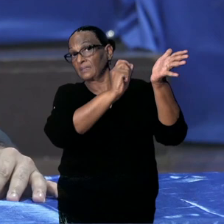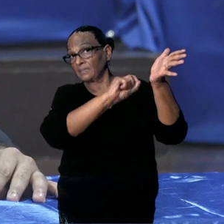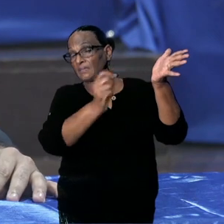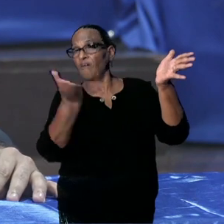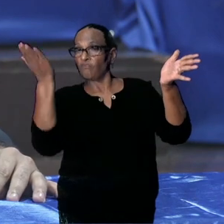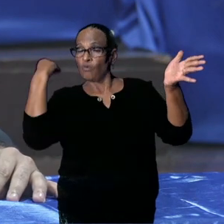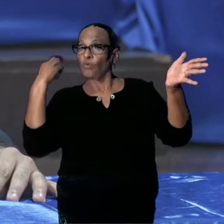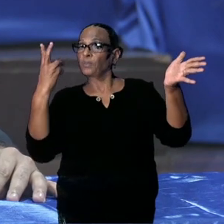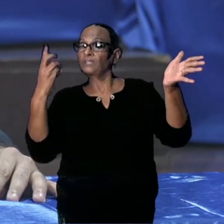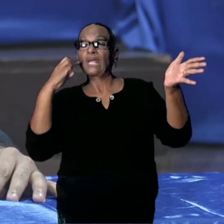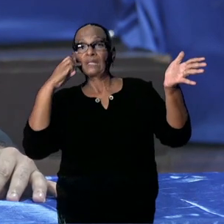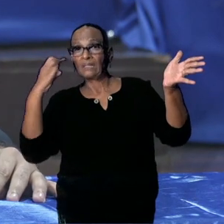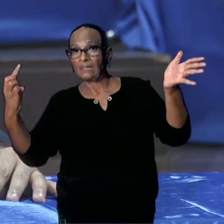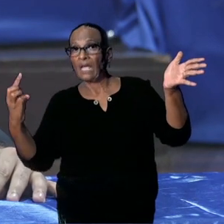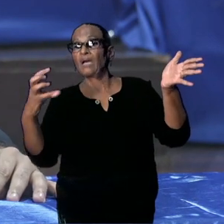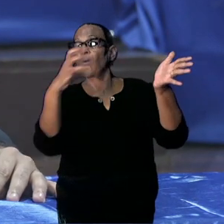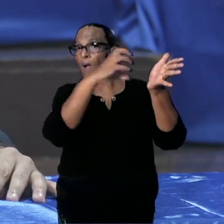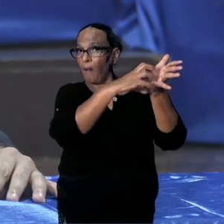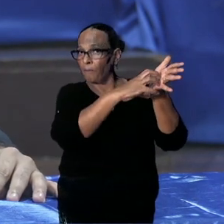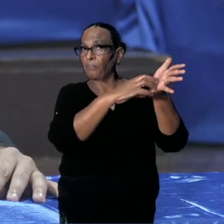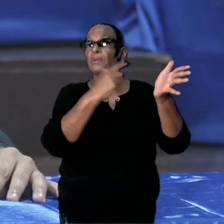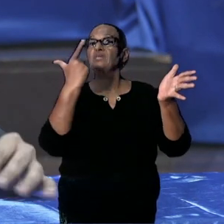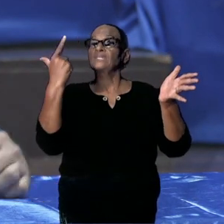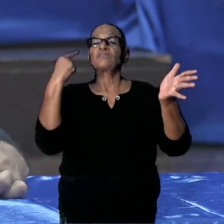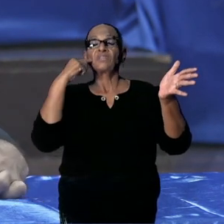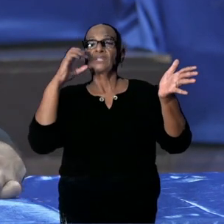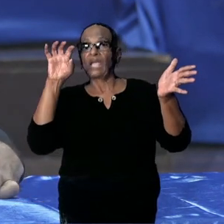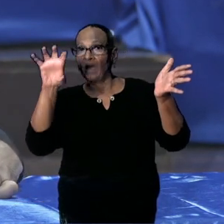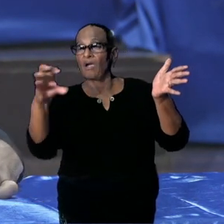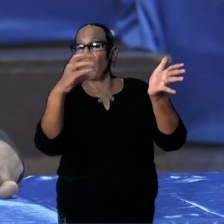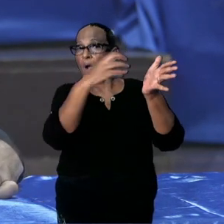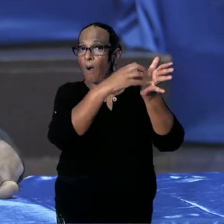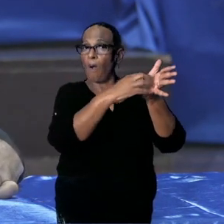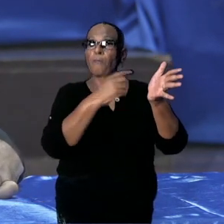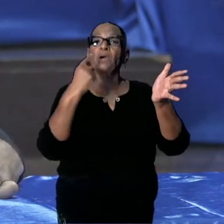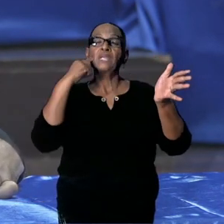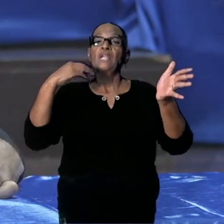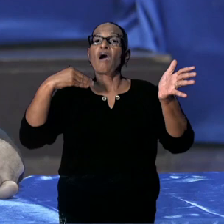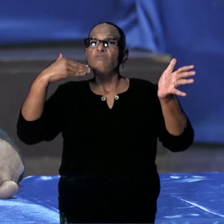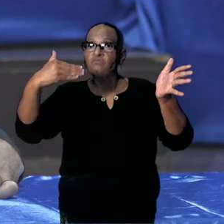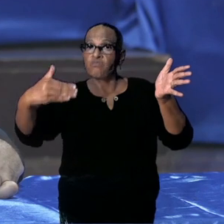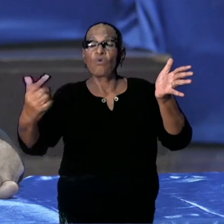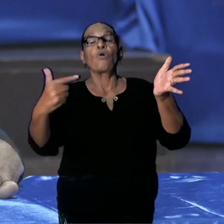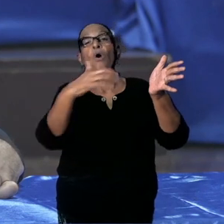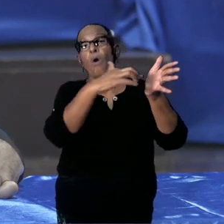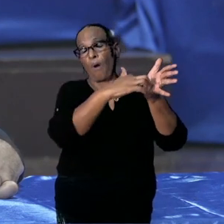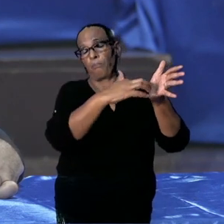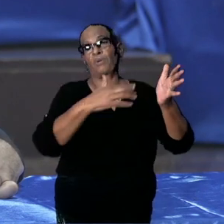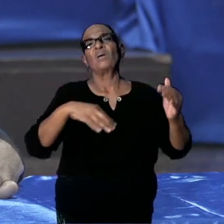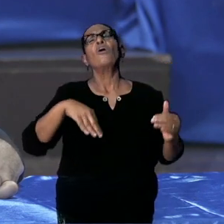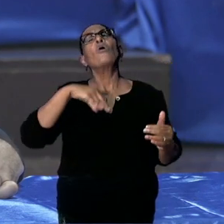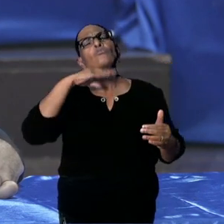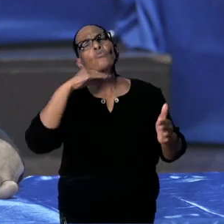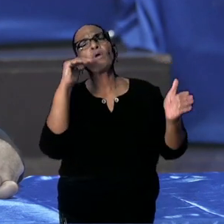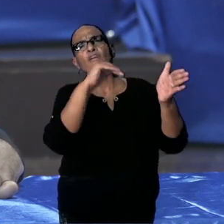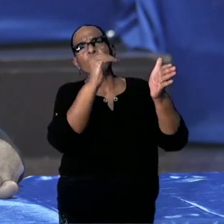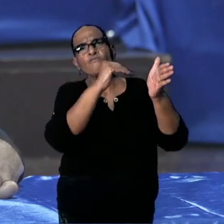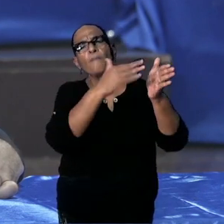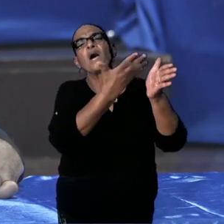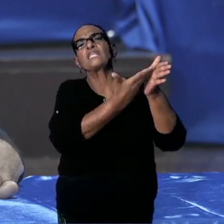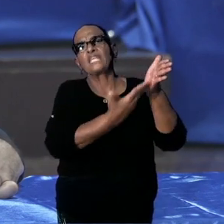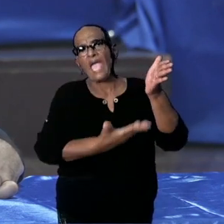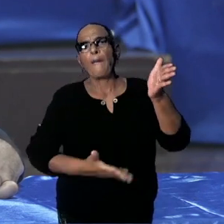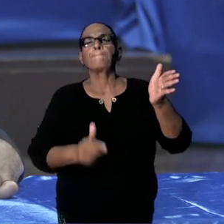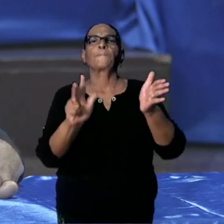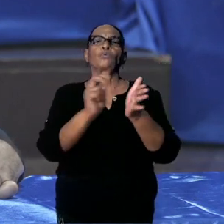dagen, van de afgelopen 7 dagen en van de dag ervoor. Dus u hebt daar genoeg, er is genoeg informatie te